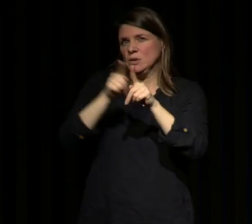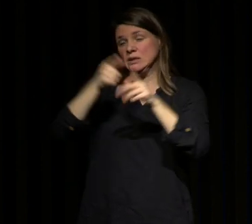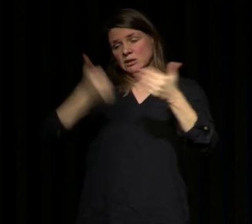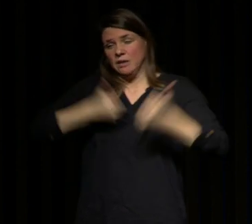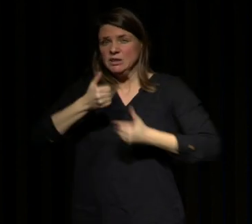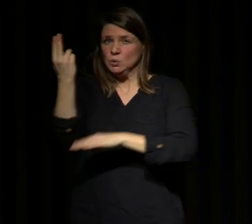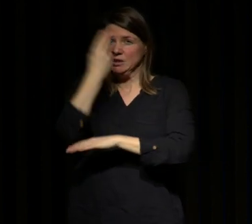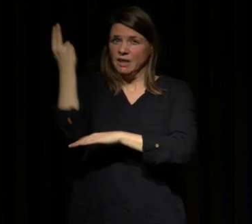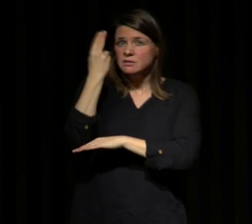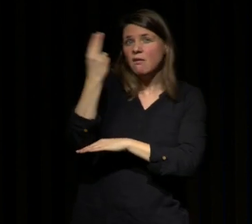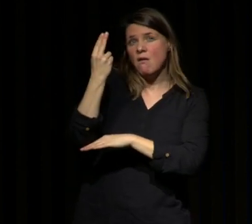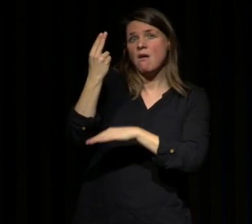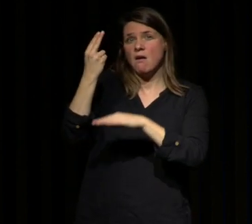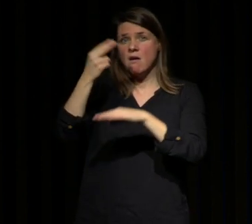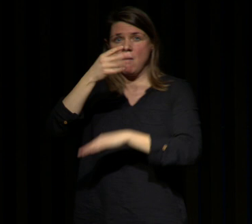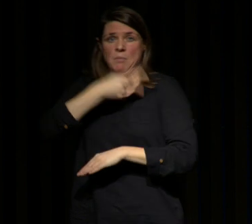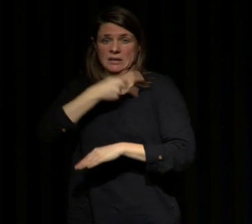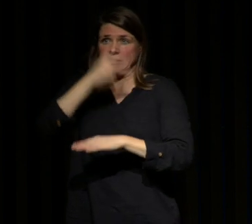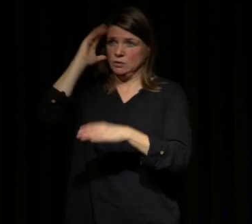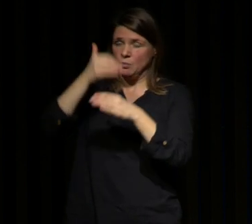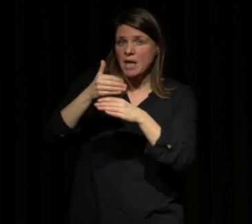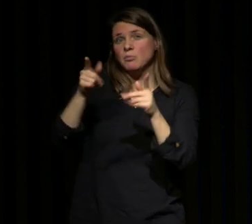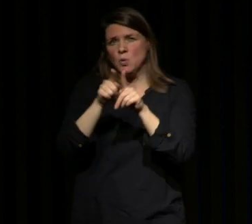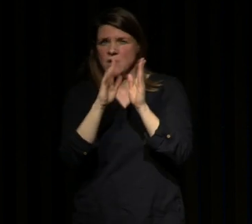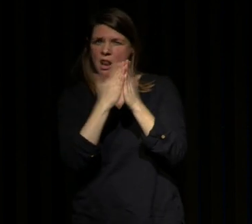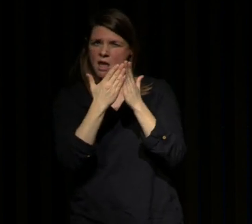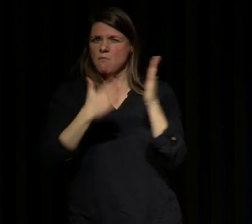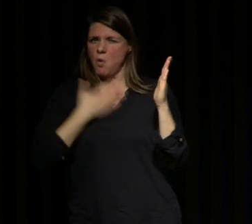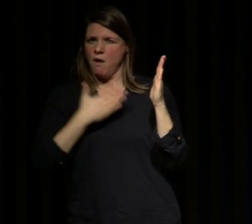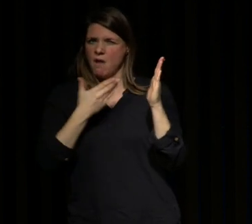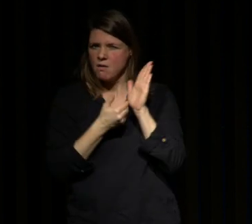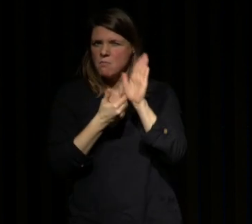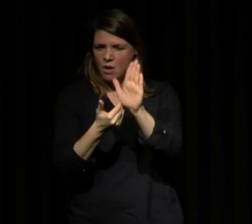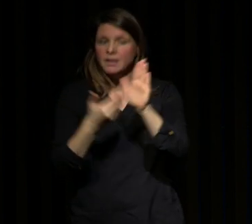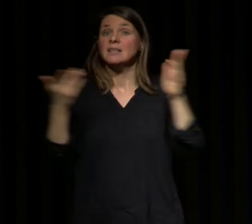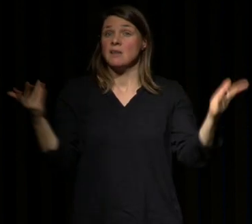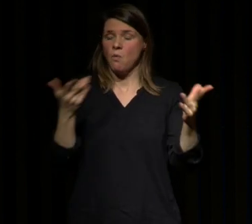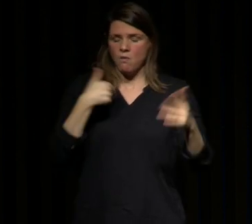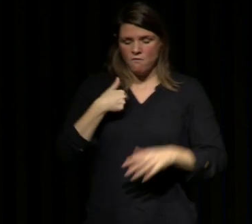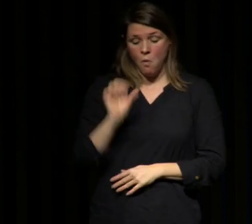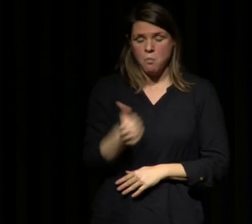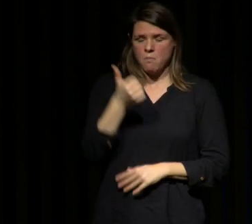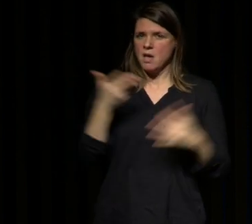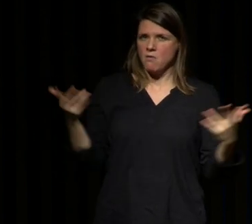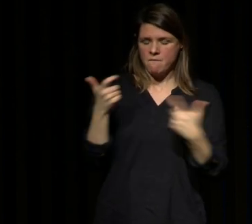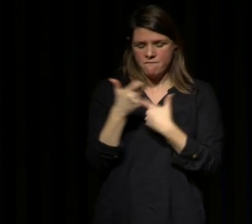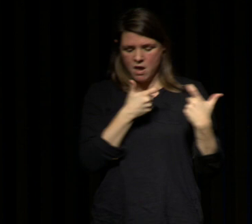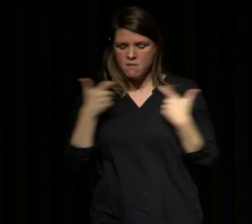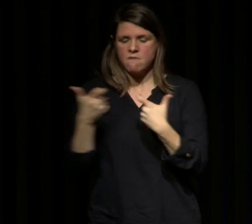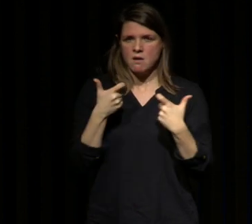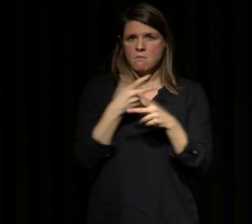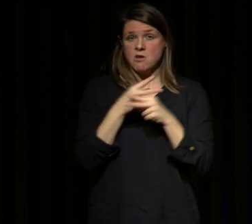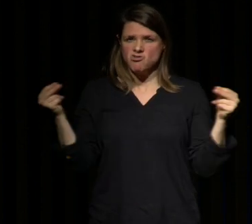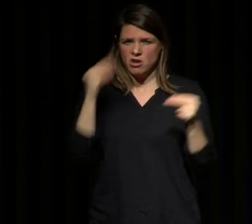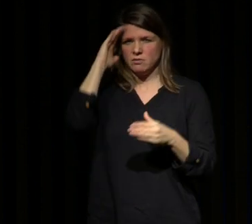du sommeil et à quoi peut servir mon livre anti-fatigue c'est de vérifier son hygiène du sommeil et je le détaillerai ultérieurement